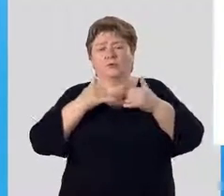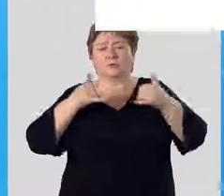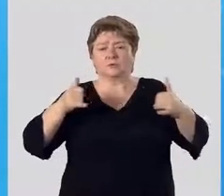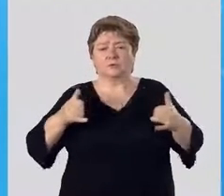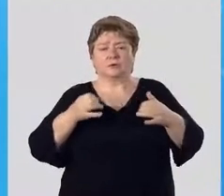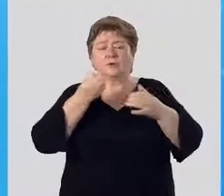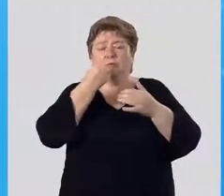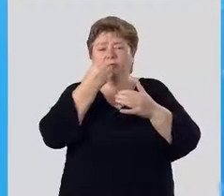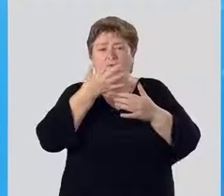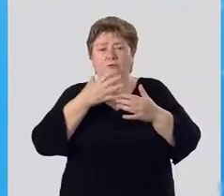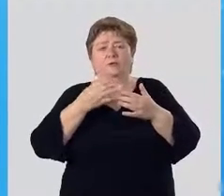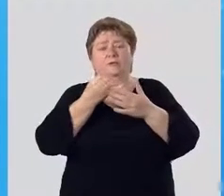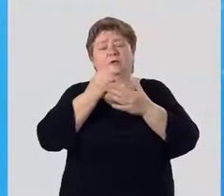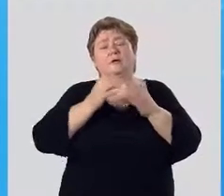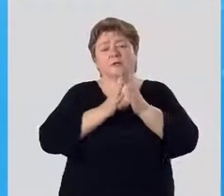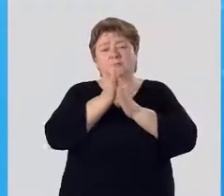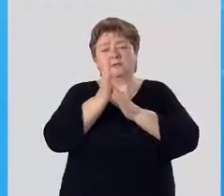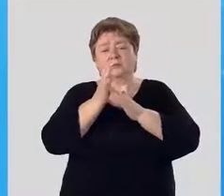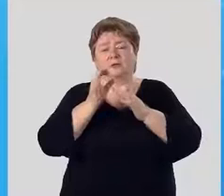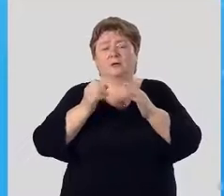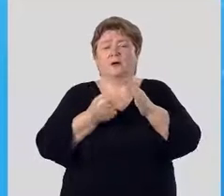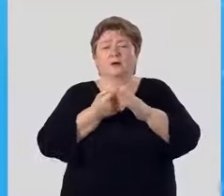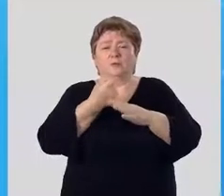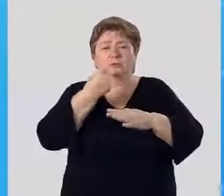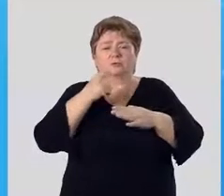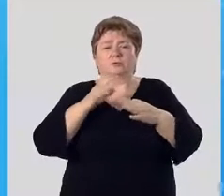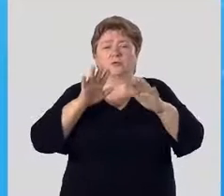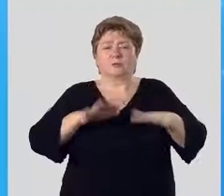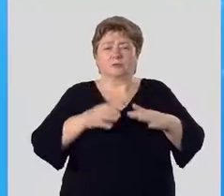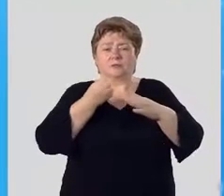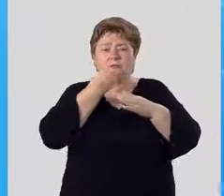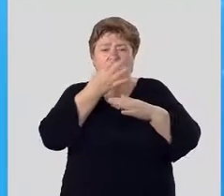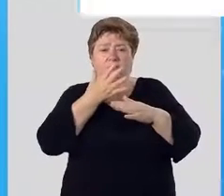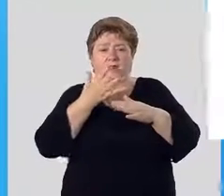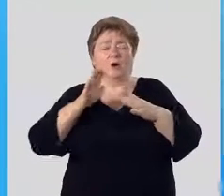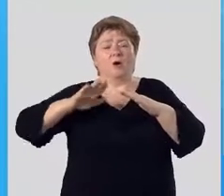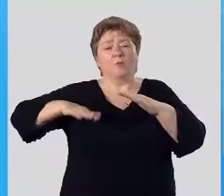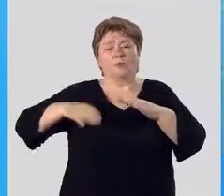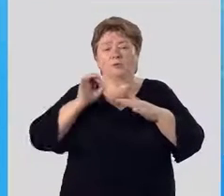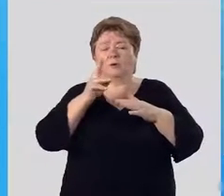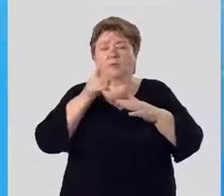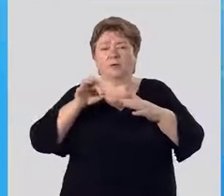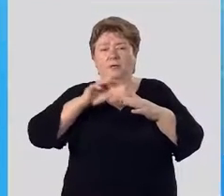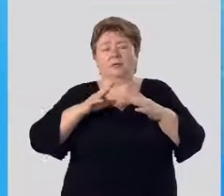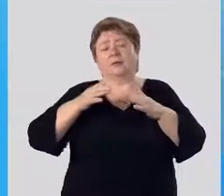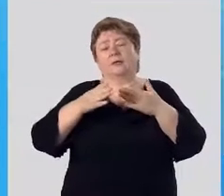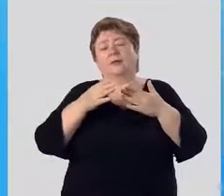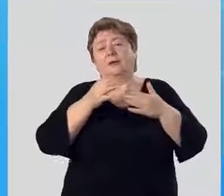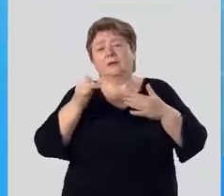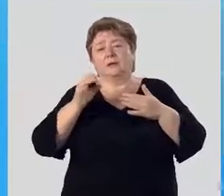размножения цветковых растений, образующиеся на месте цветка после опыления и